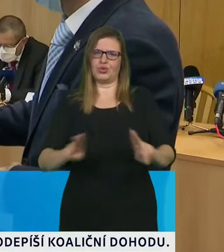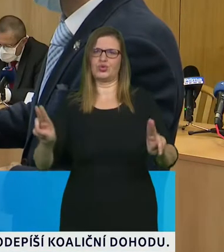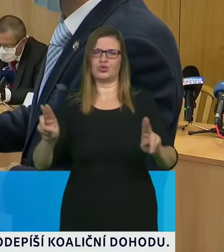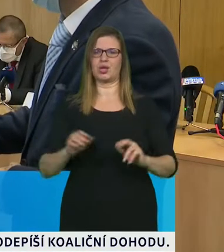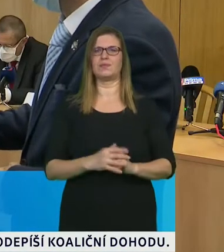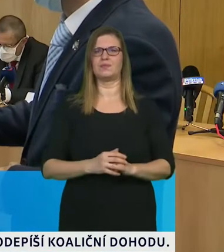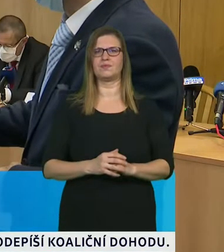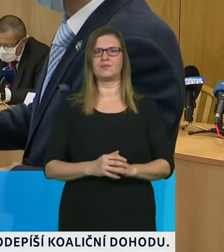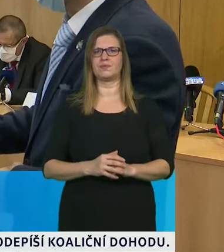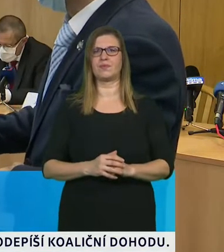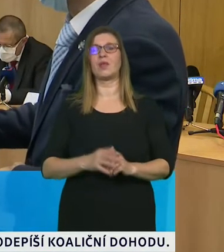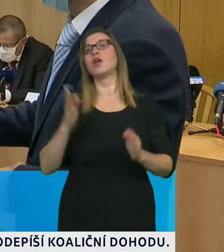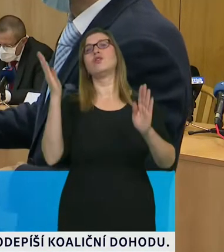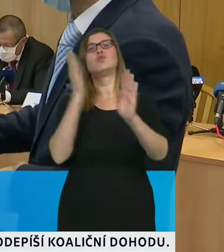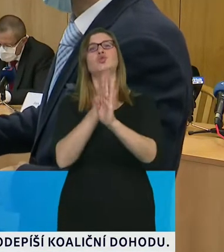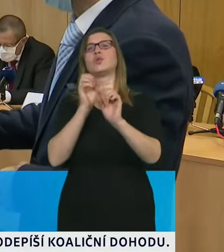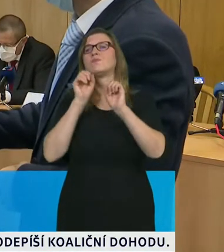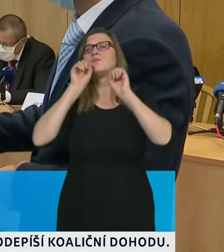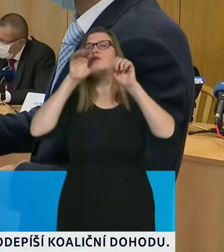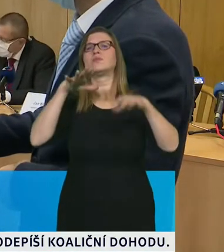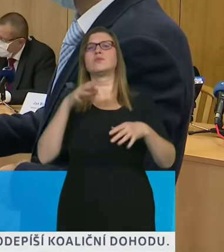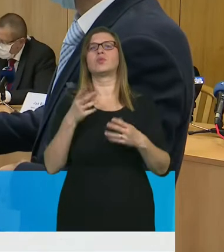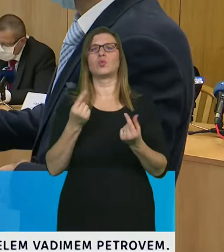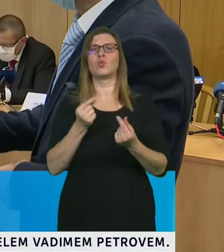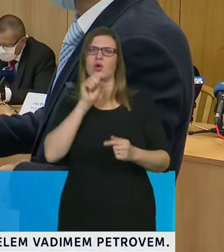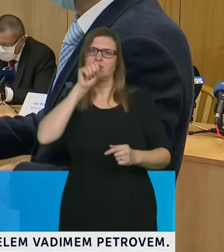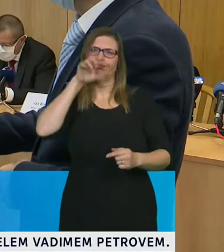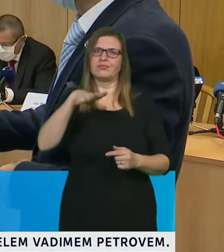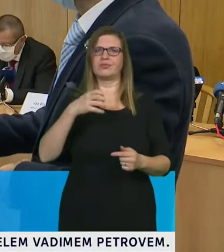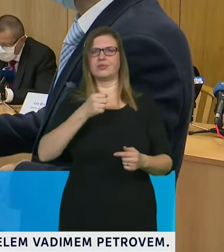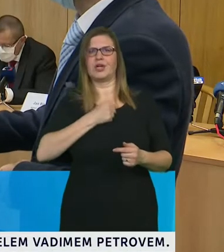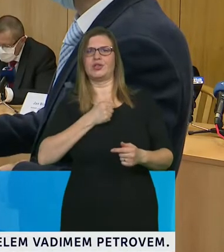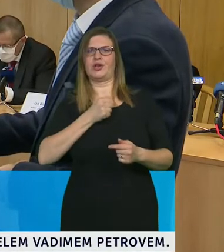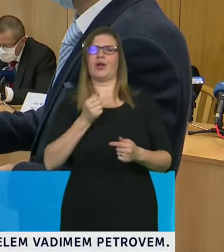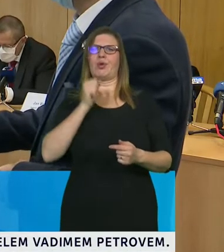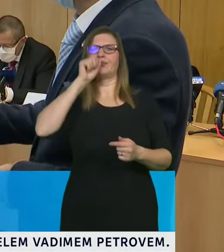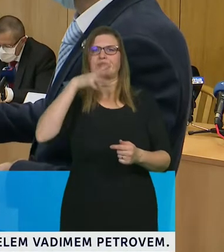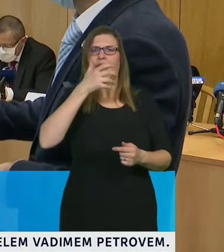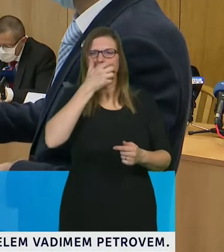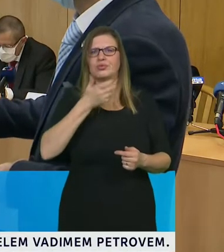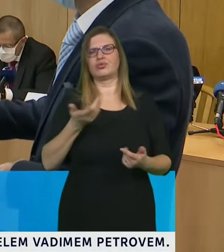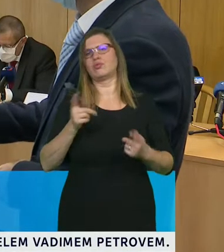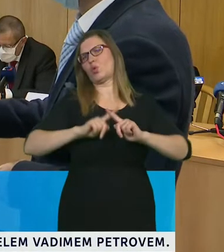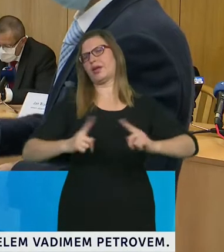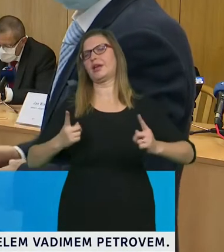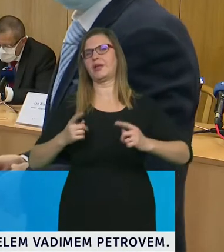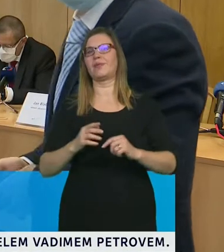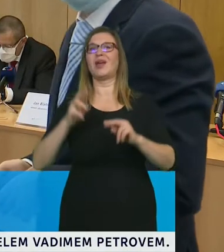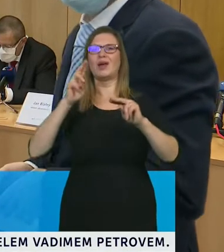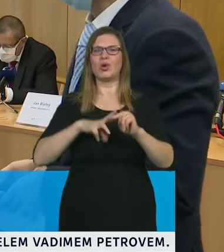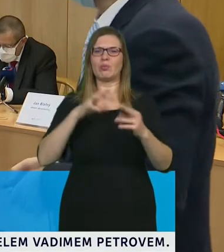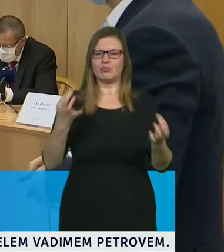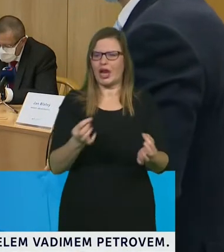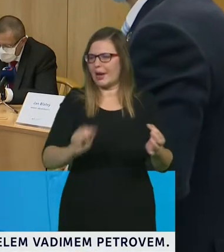do vzduchu se to dostane tady tímto, následně to ulpí na předmětech a my to vdechneme.